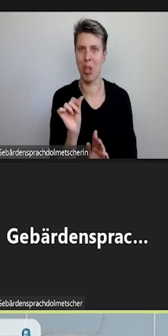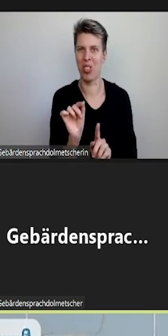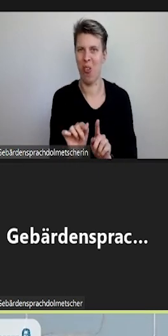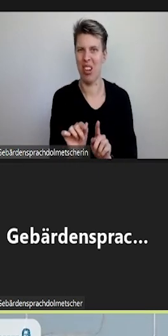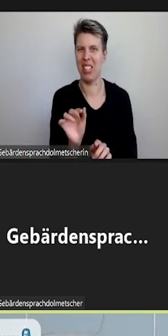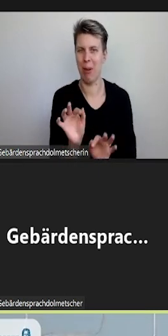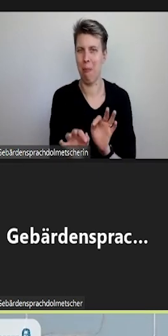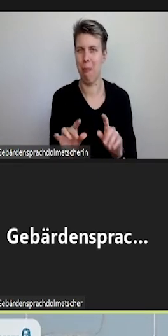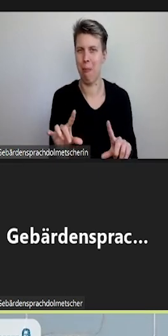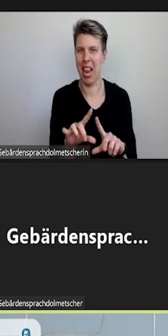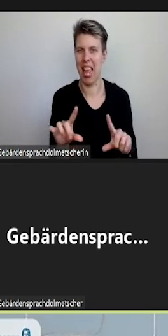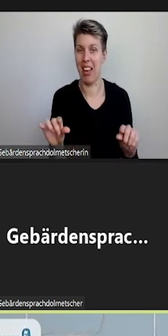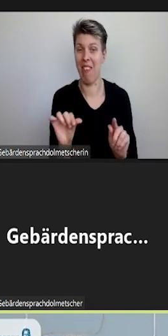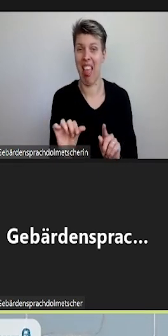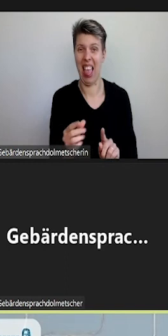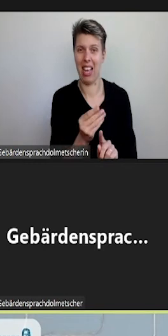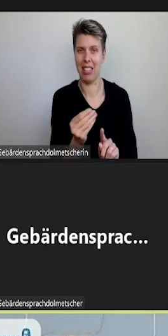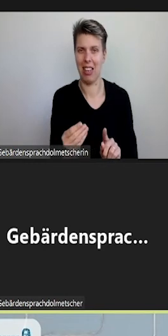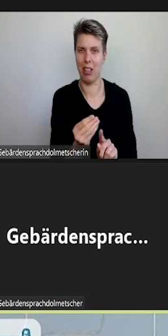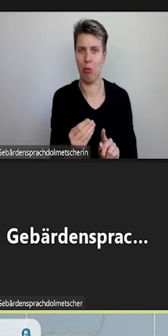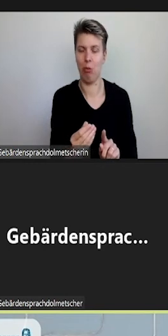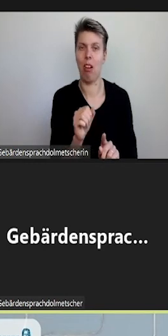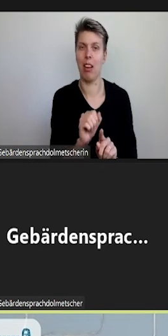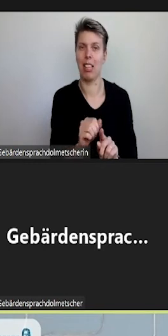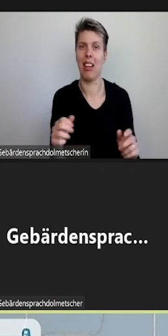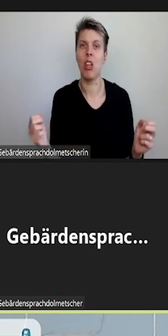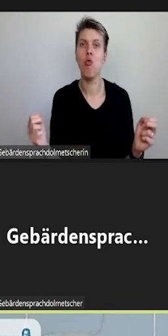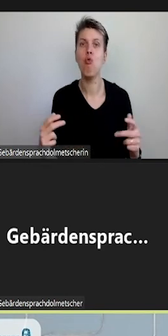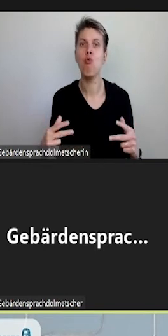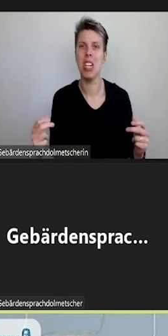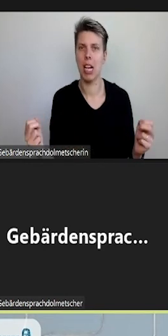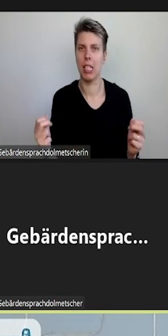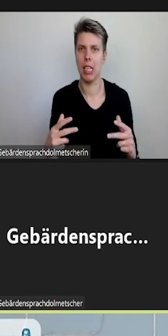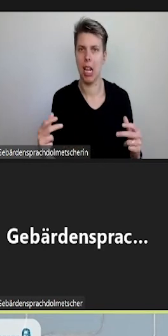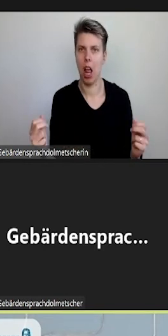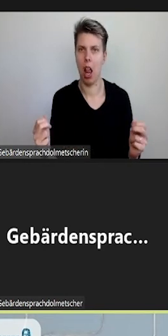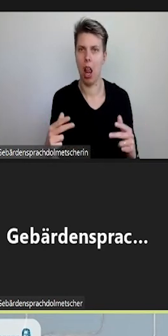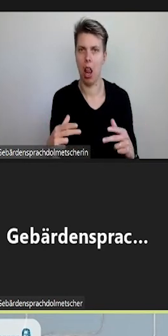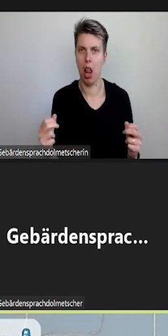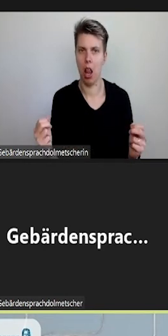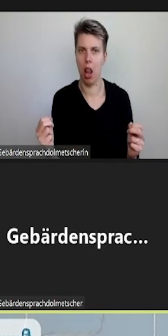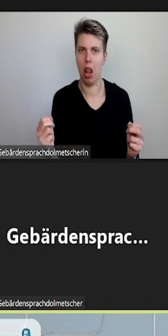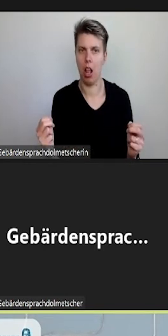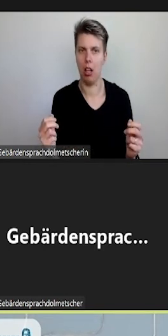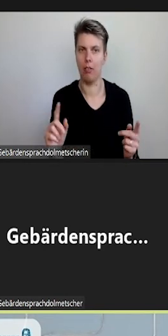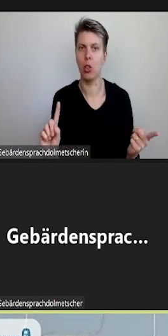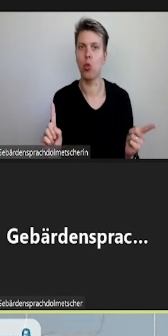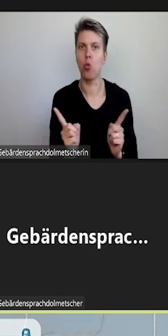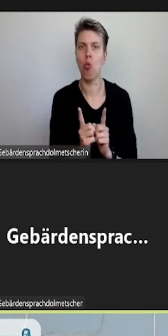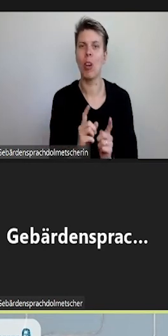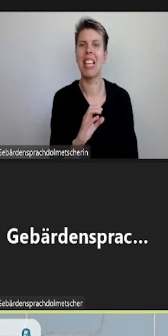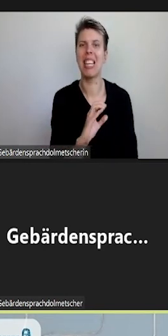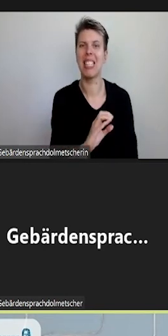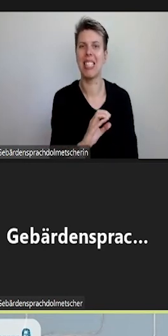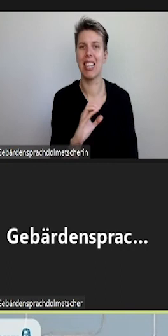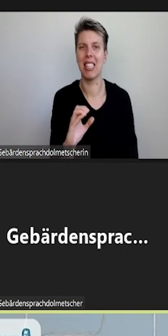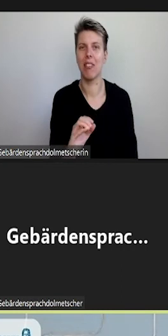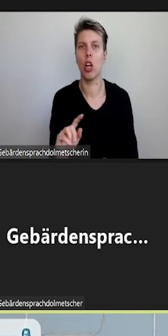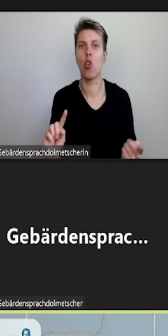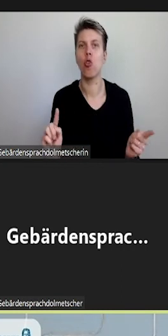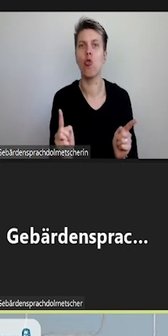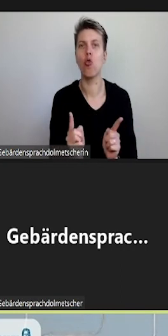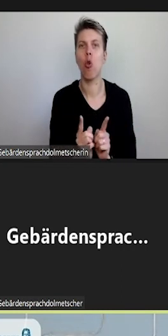Icon kann man Untertitel ein und ausschalten. Dieser wird durch CC abgekürzt. Das steht für Closed